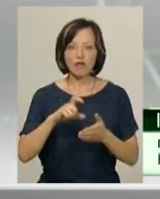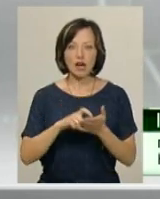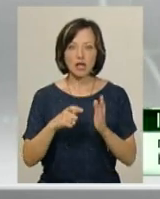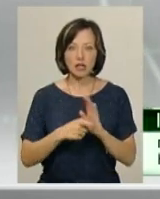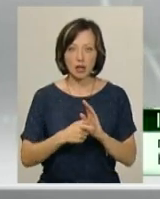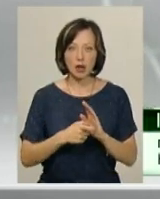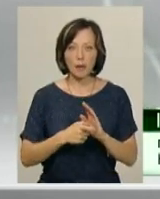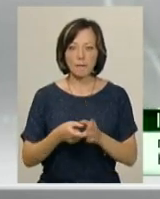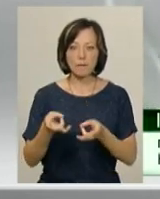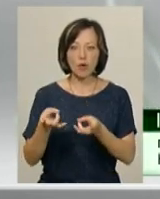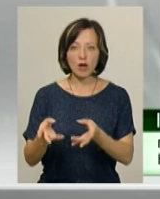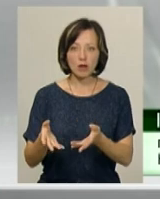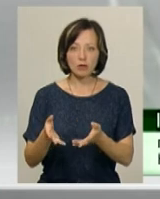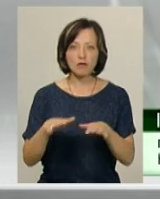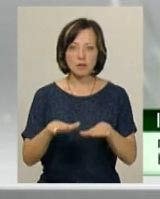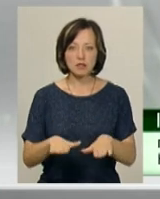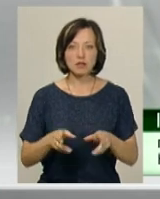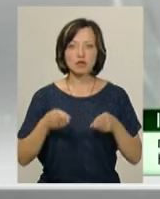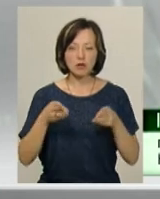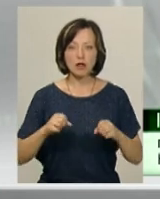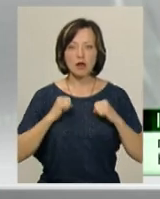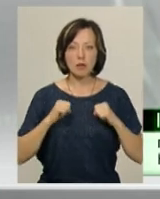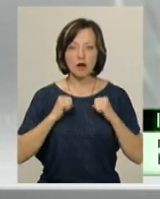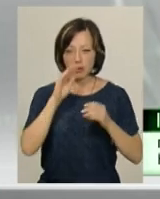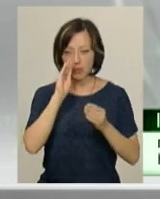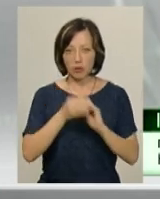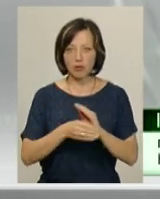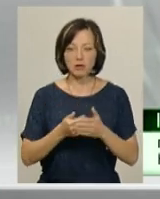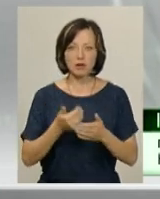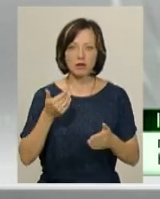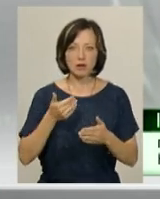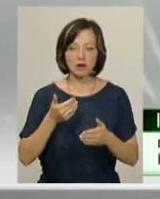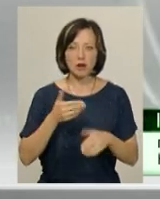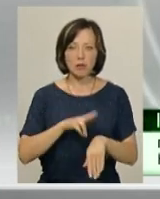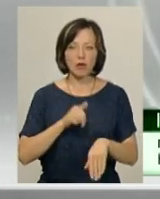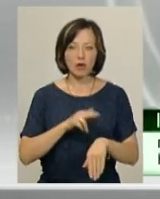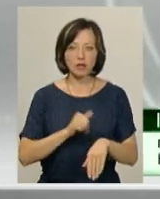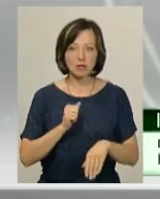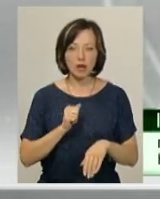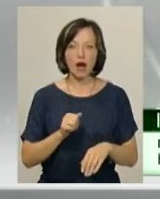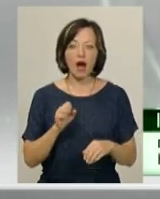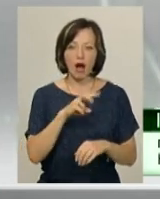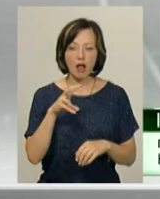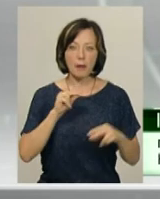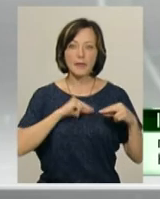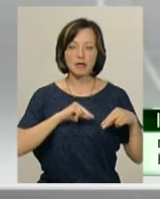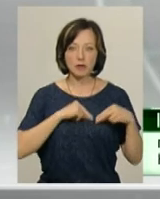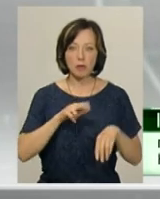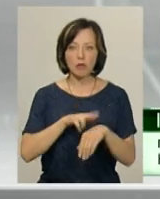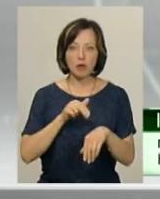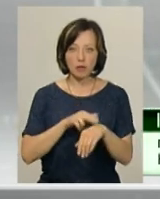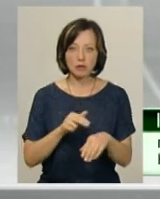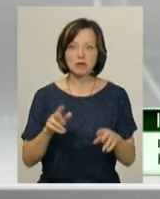після чого покинув місце злочину і намагався переховуватися від органів правосуддя, але працівники поліції його